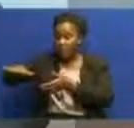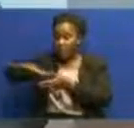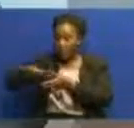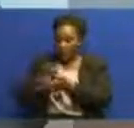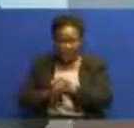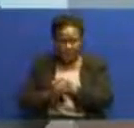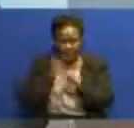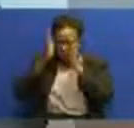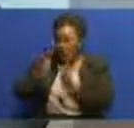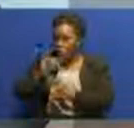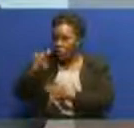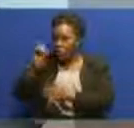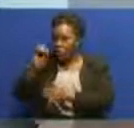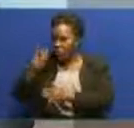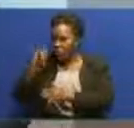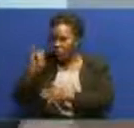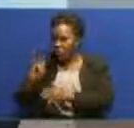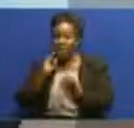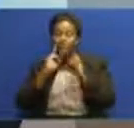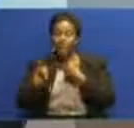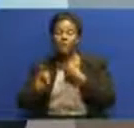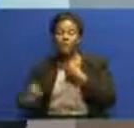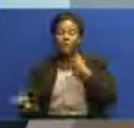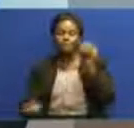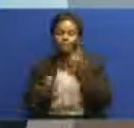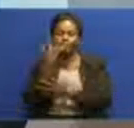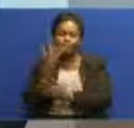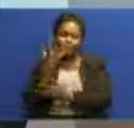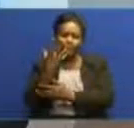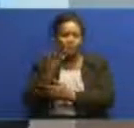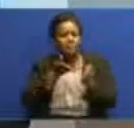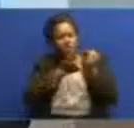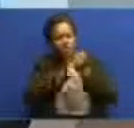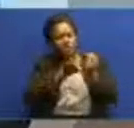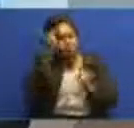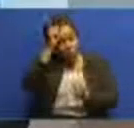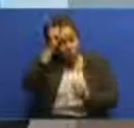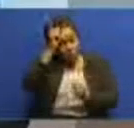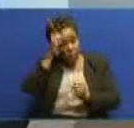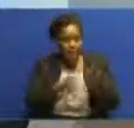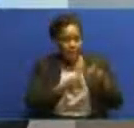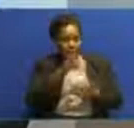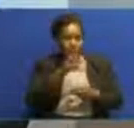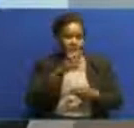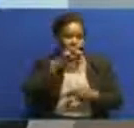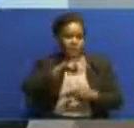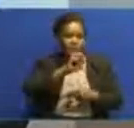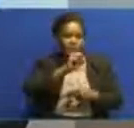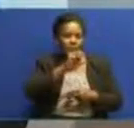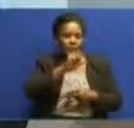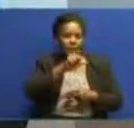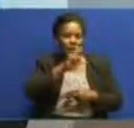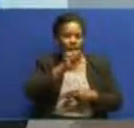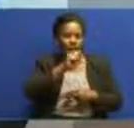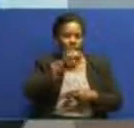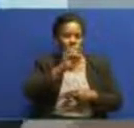amegoma kufungua machinjio katika wakata ya msalato jujini de doma, ikioni baada ya kutohoridhishwa na ukarabati wa machinjio hayo.